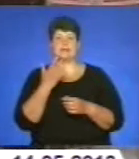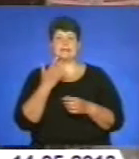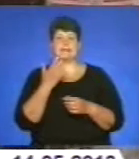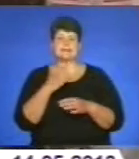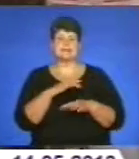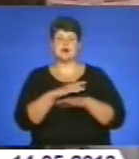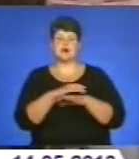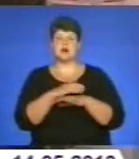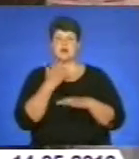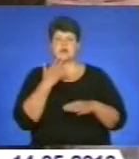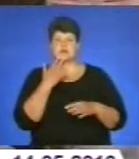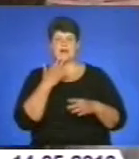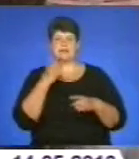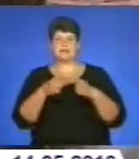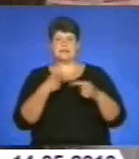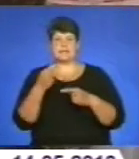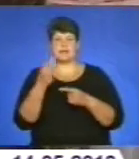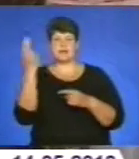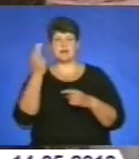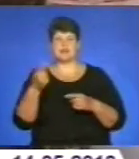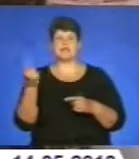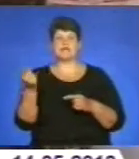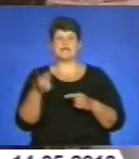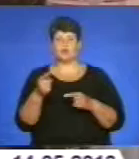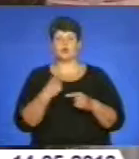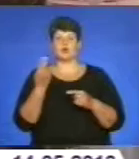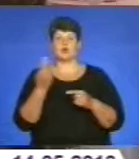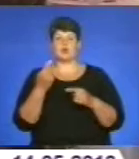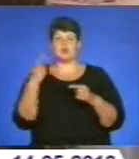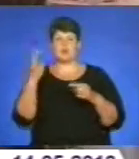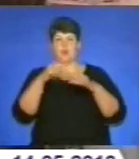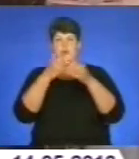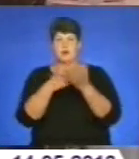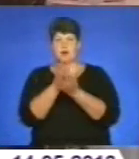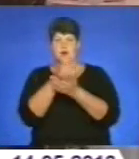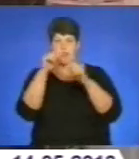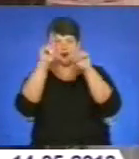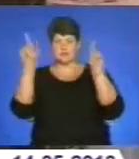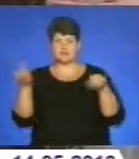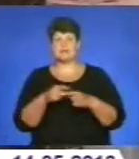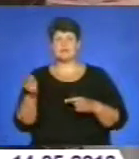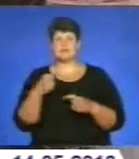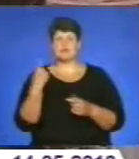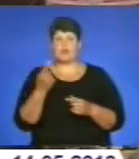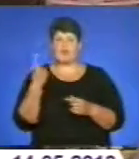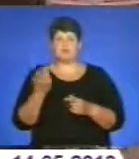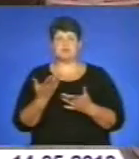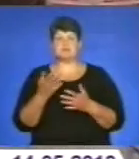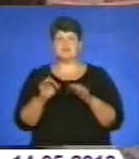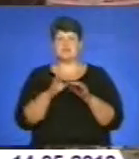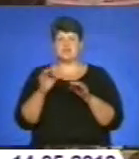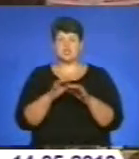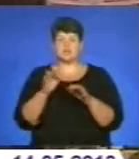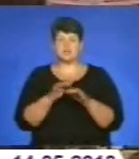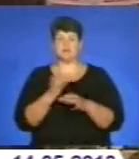Тернопільської області, барвиста вишивка борщівщини, яка доповнює цю експедицію. Далі в нас